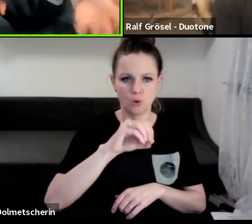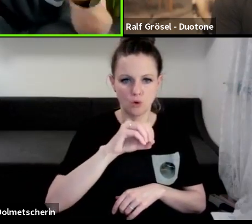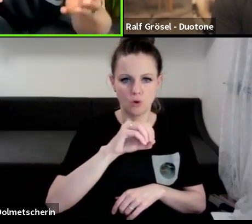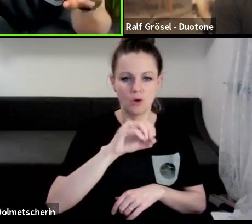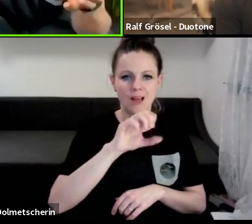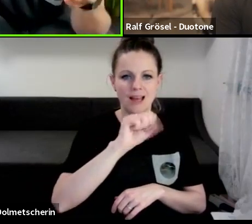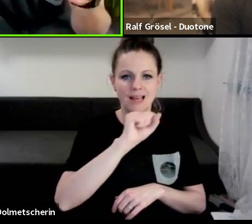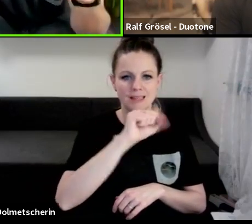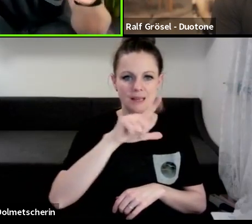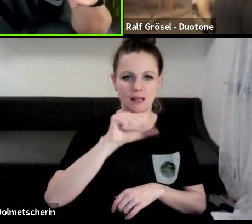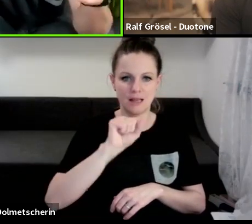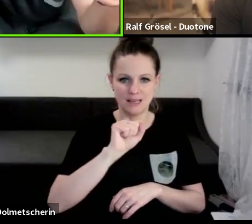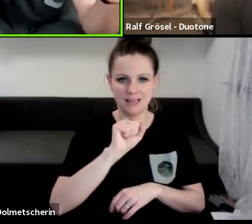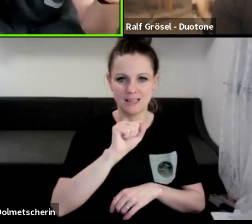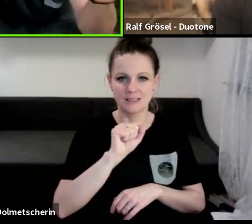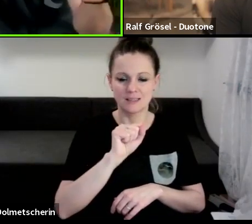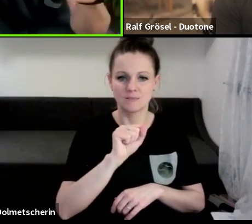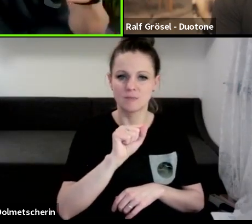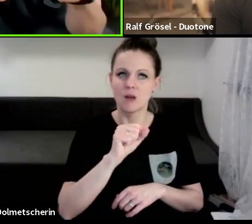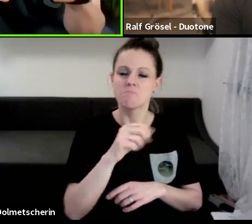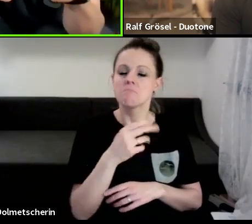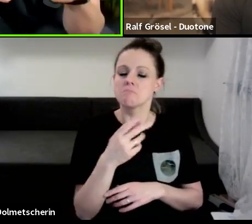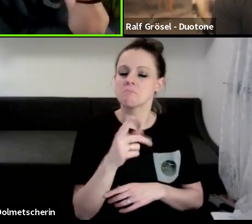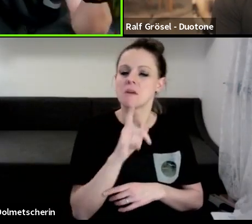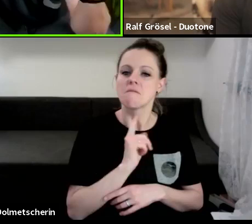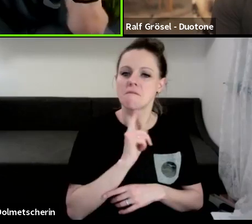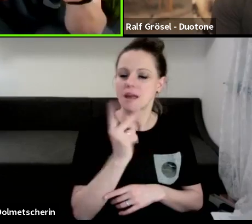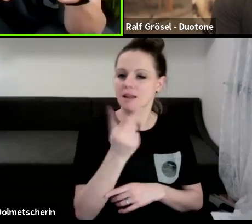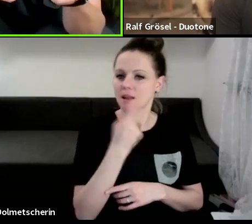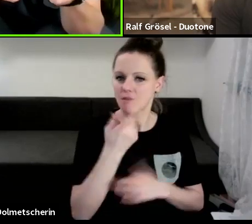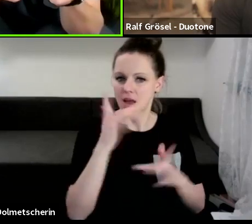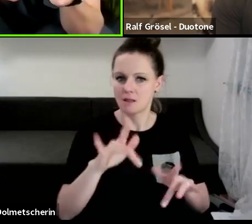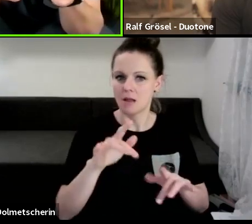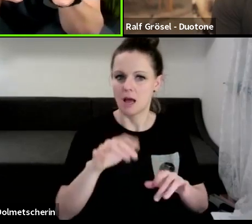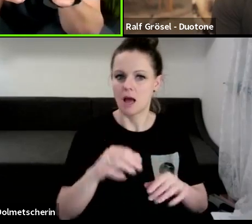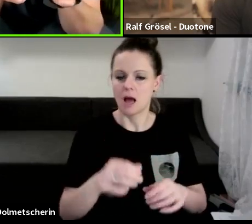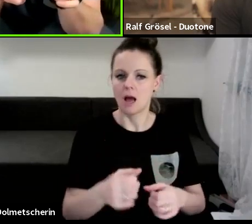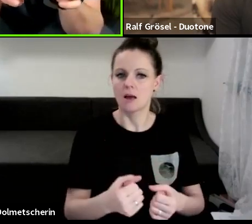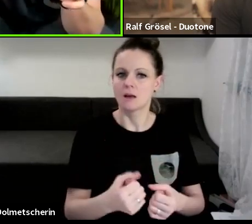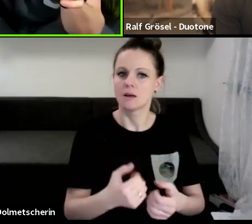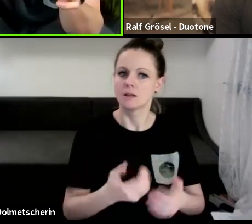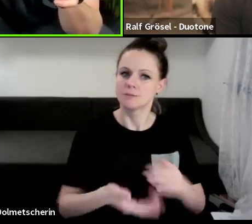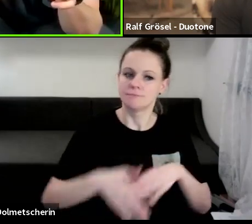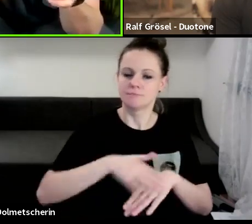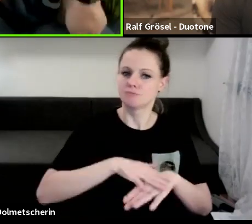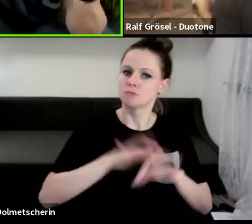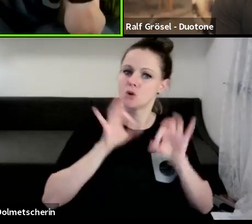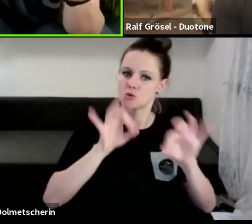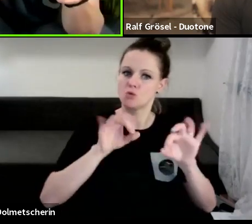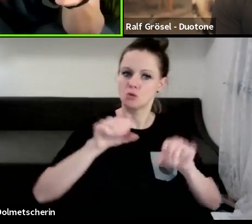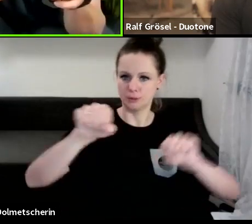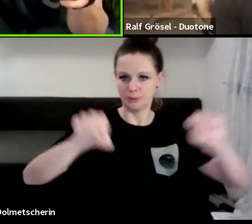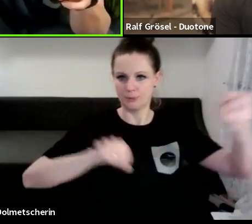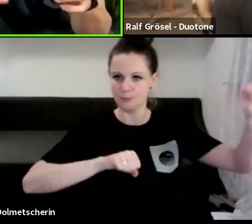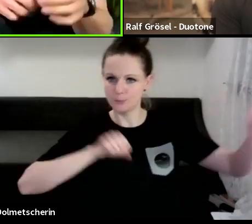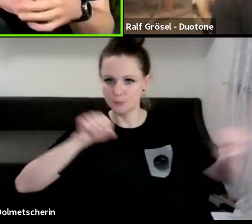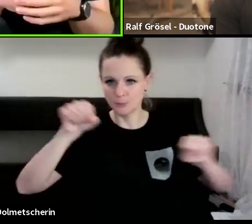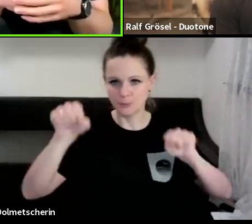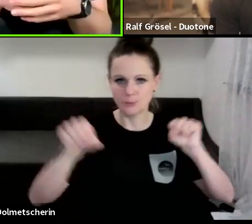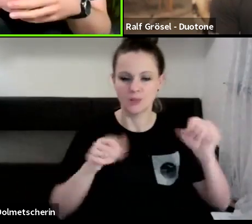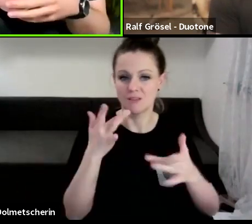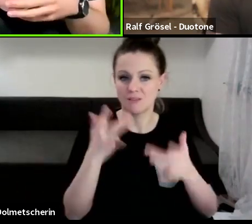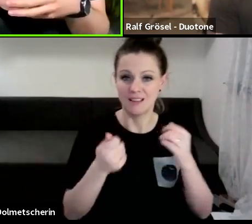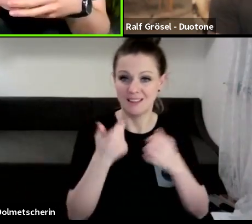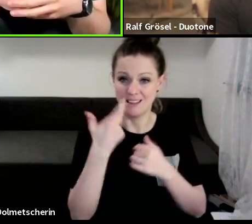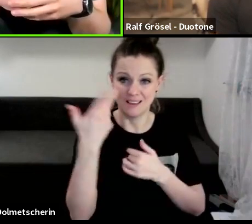leicht gebaut, soll gut performen, bei wenig wie noch Rücken, die nicht ein bisschen kannibalisiert sich das nicht so ein bisschen, dass irgendein Teil wegfallen wird vielleicht?